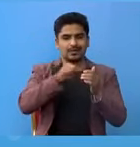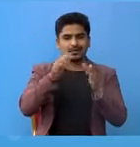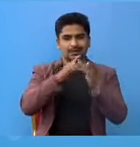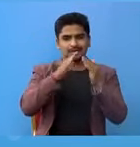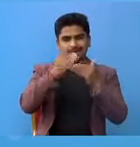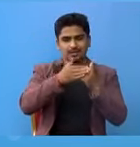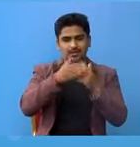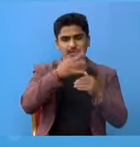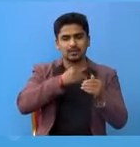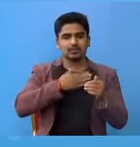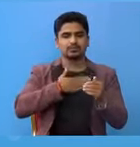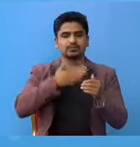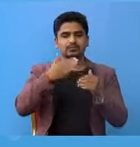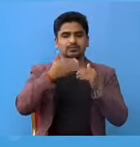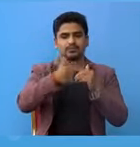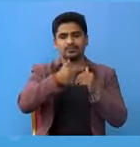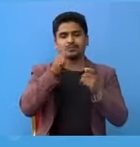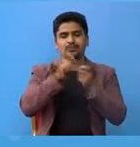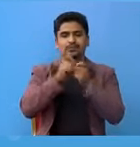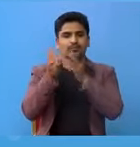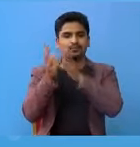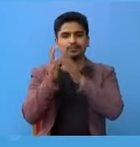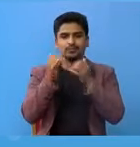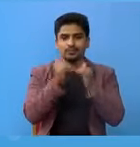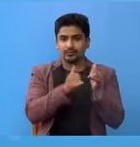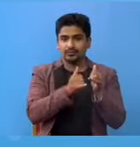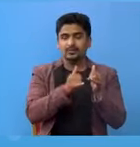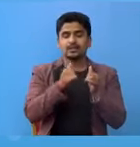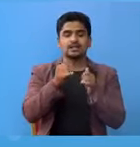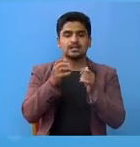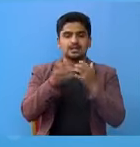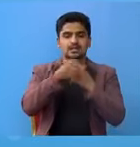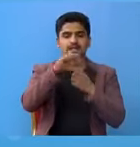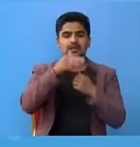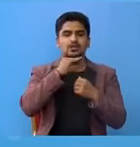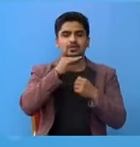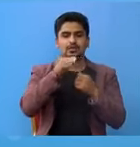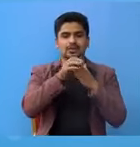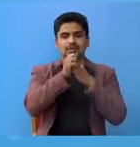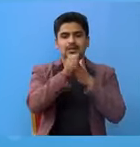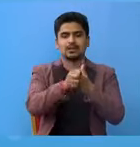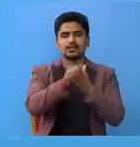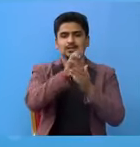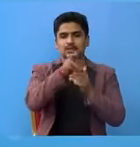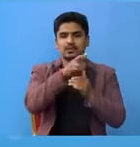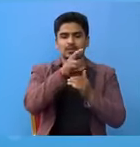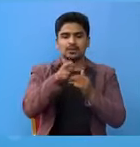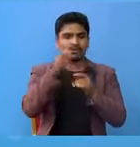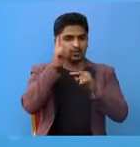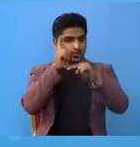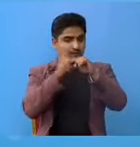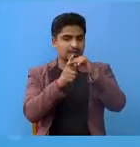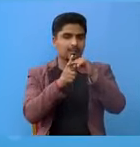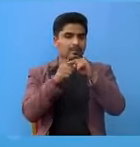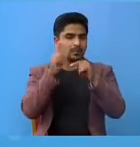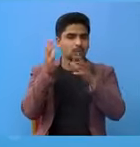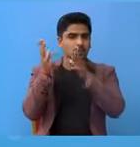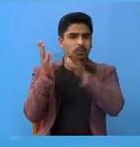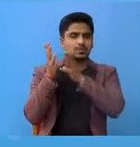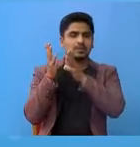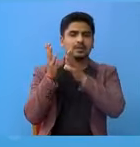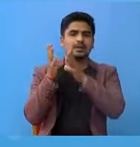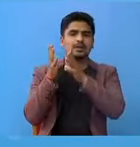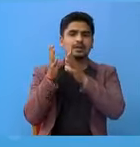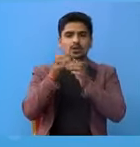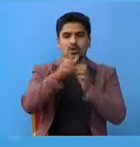की सबैको मनवल उच्चा बनाऊनों भुमिका खेलों देशलाई अईले युवाको नेत्रित्त रर सकारात्मक भुमिका